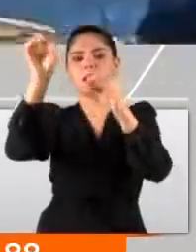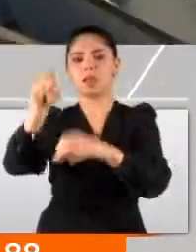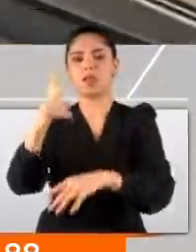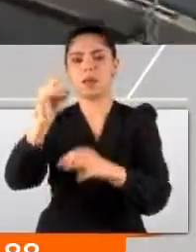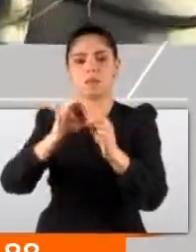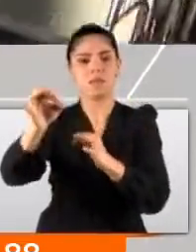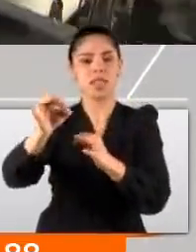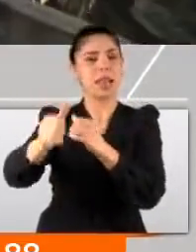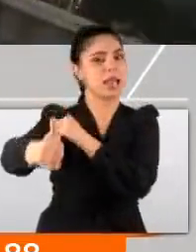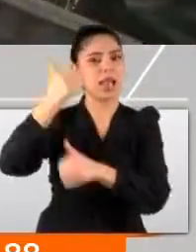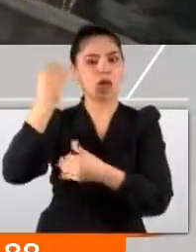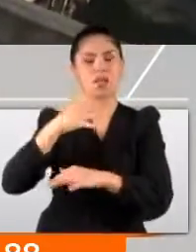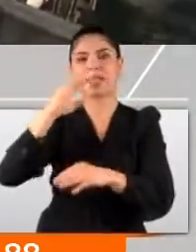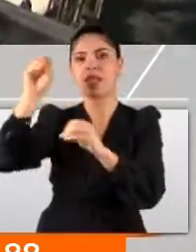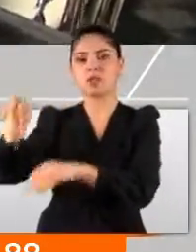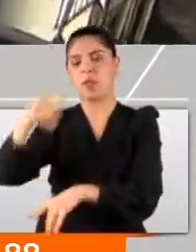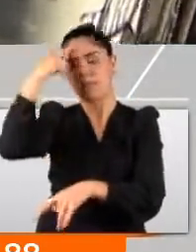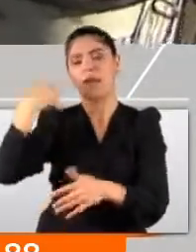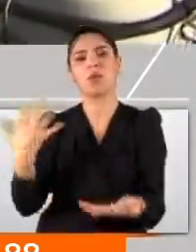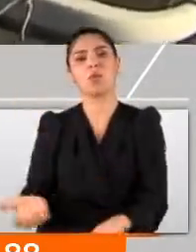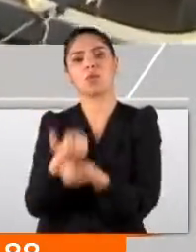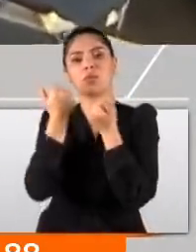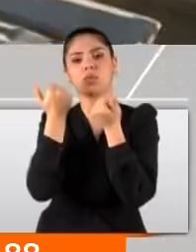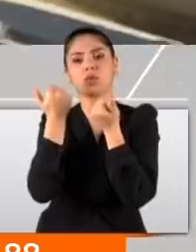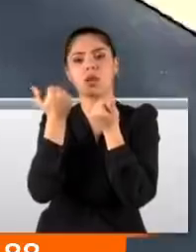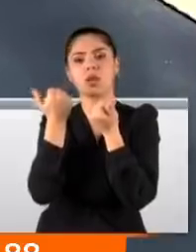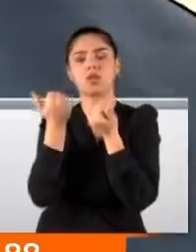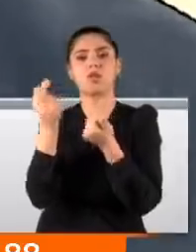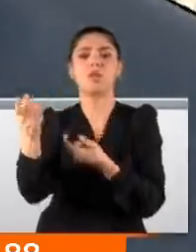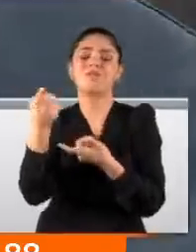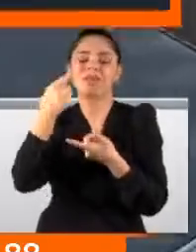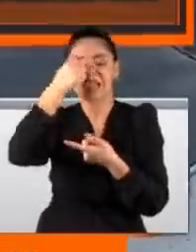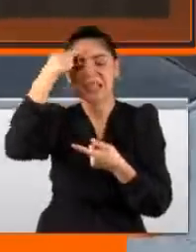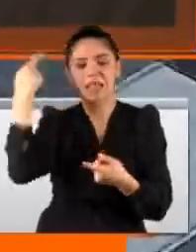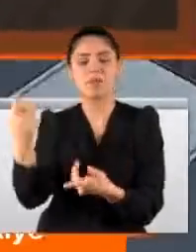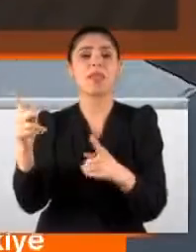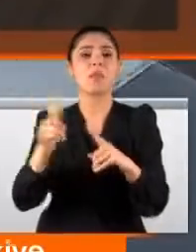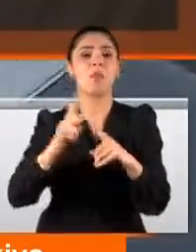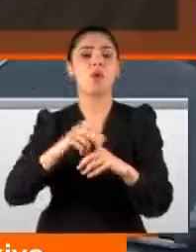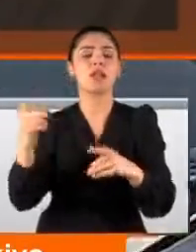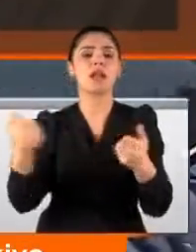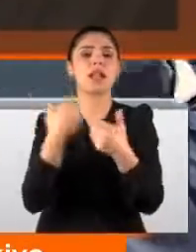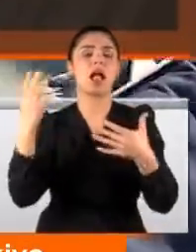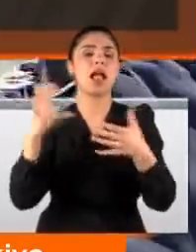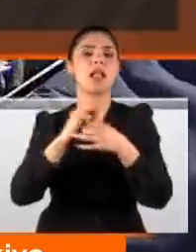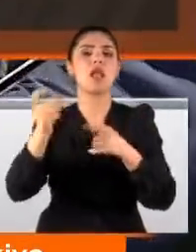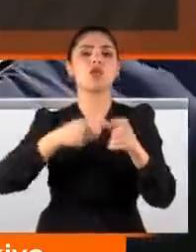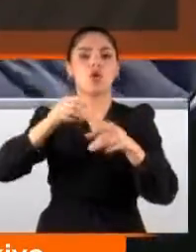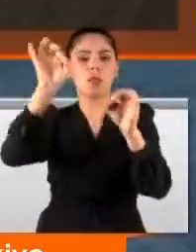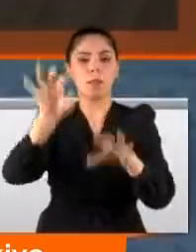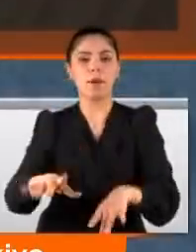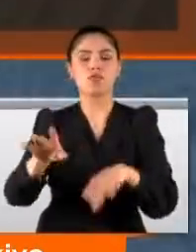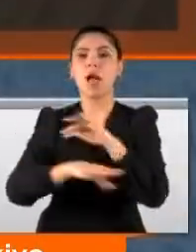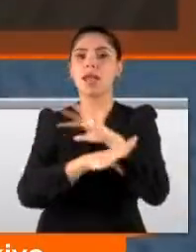İki metre geri düşse belki denize düşecekti. Biz kurtarabilecektik ama işte yiyecek ekmeği yokmuş. Polis talihsiz kazayla ilgili soruşturma başlattı. Hayatını